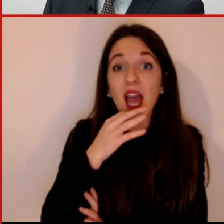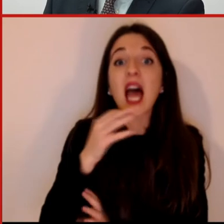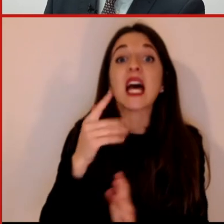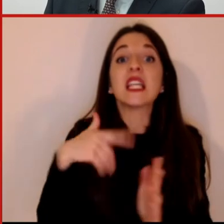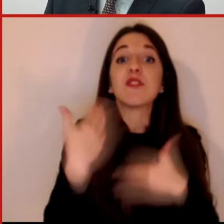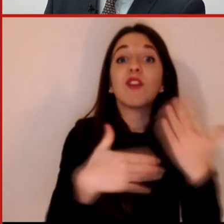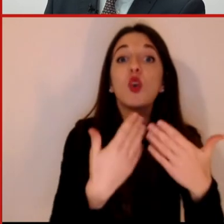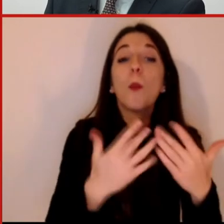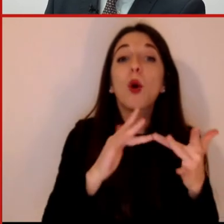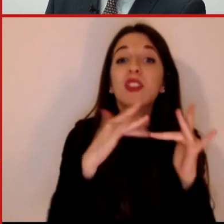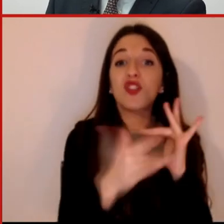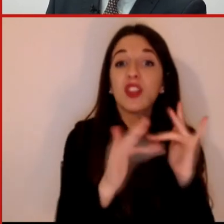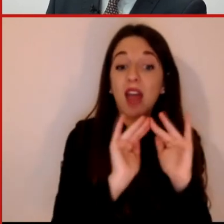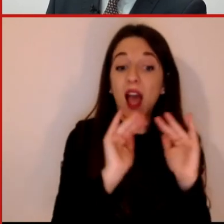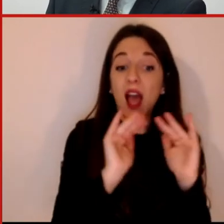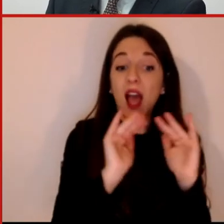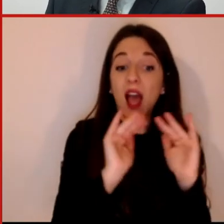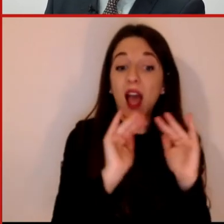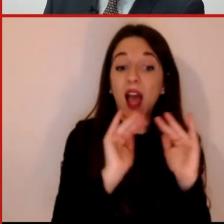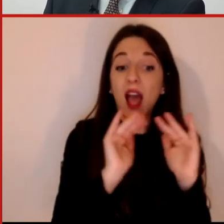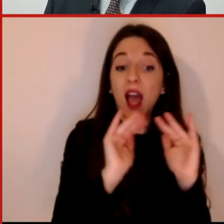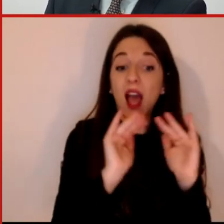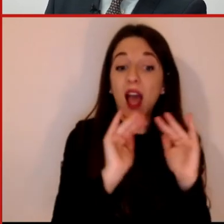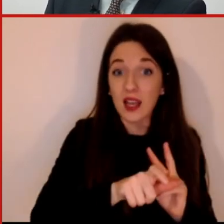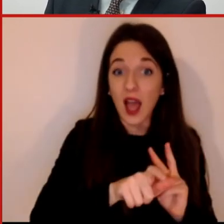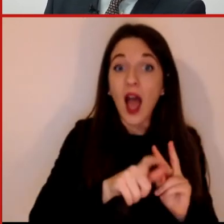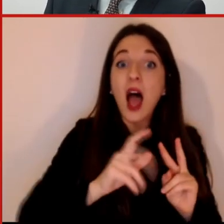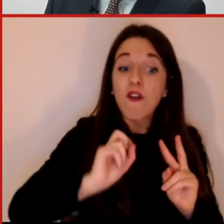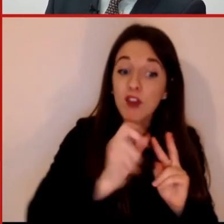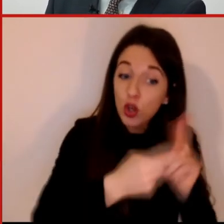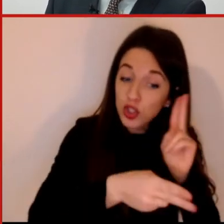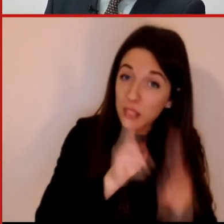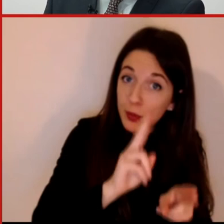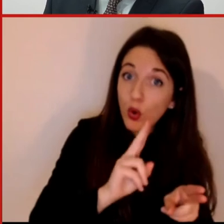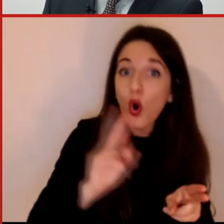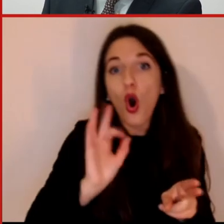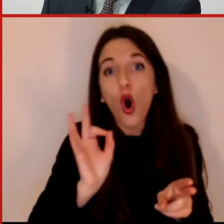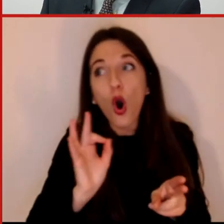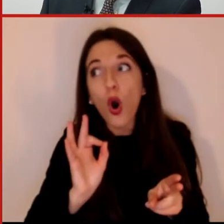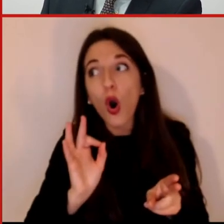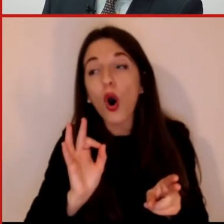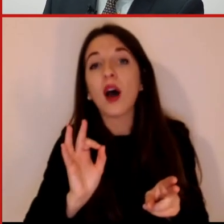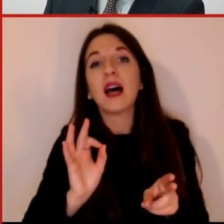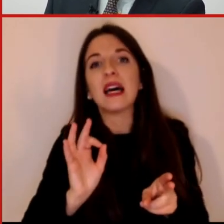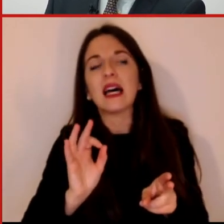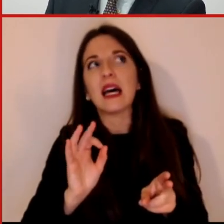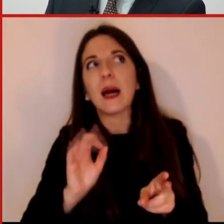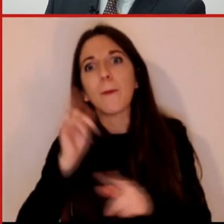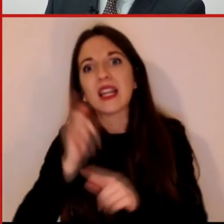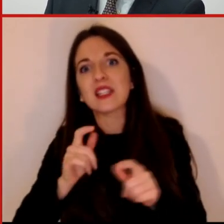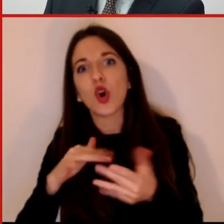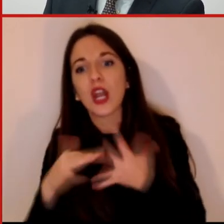generato consapevolezza dell'importanza di dati e algoritmi oppure ha introdotto scetticismo? Vederei